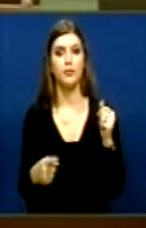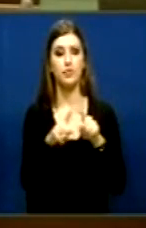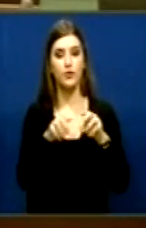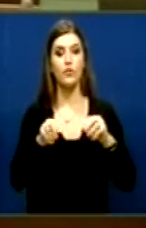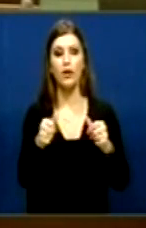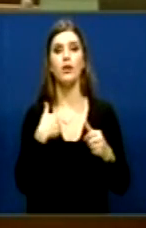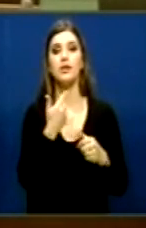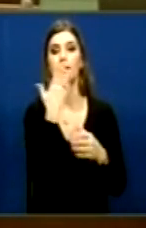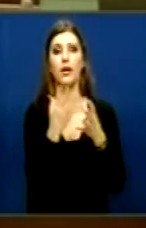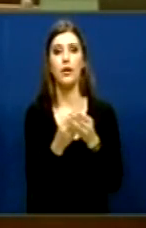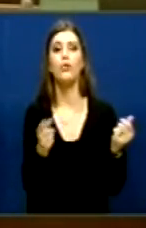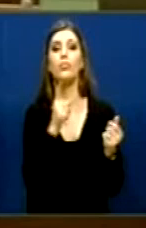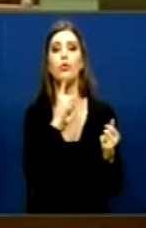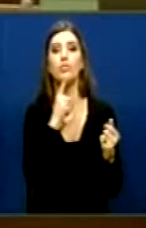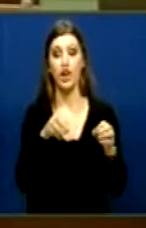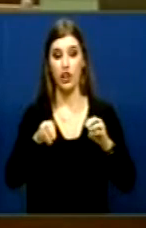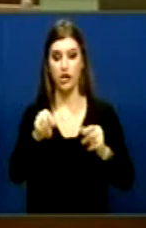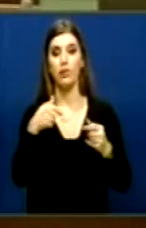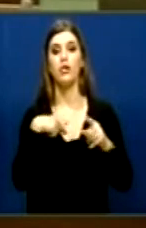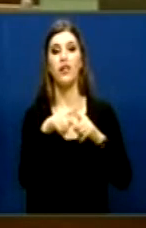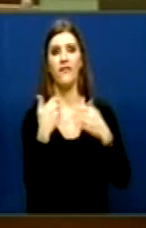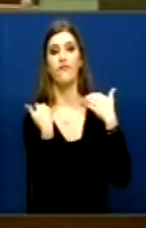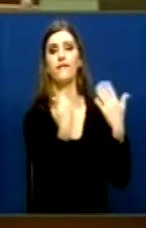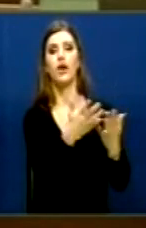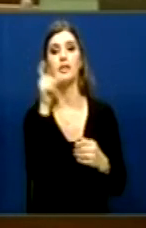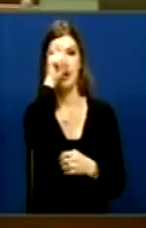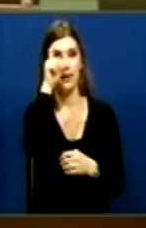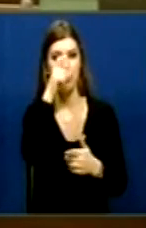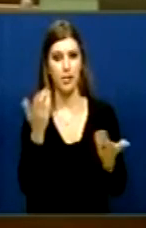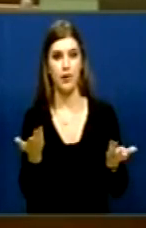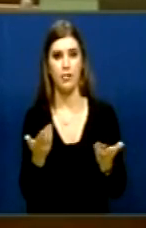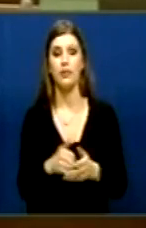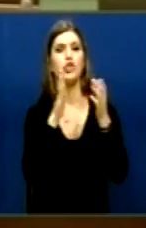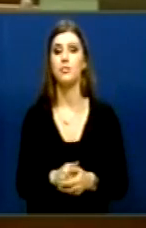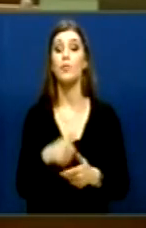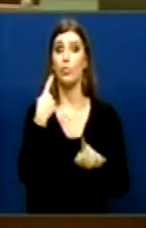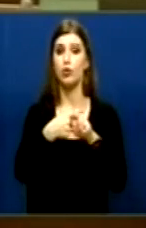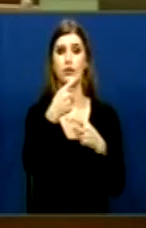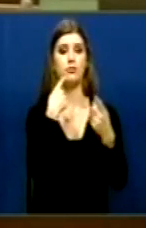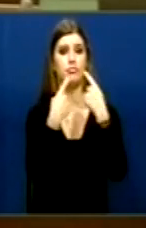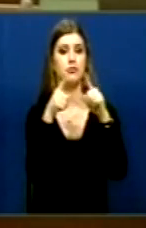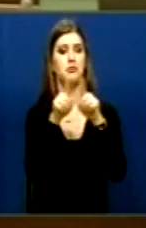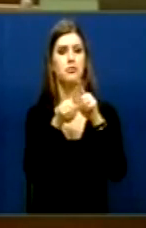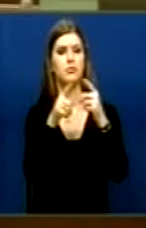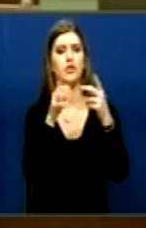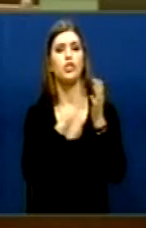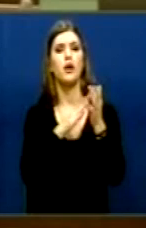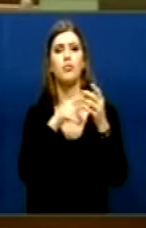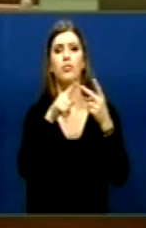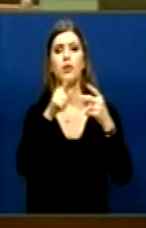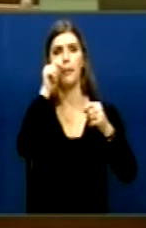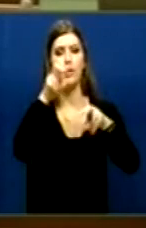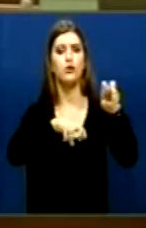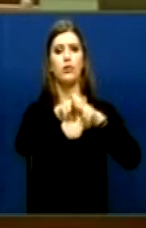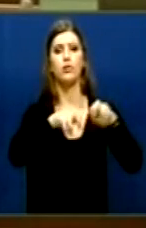Pra, kjenë hequr dorën nga sëmbranitetit e shtetit në këtu duj pika. Pas taj, u përmendë dhe marveshë tjera Levizia e Lirë për shumë Po